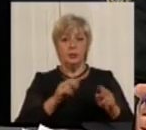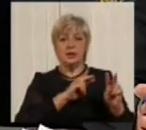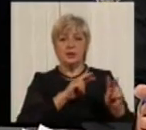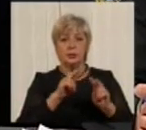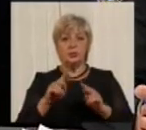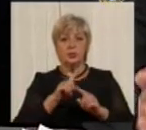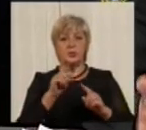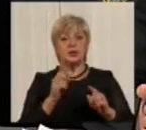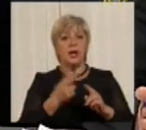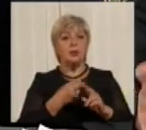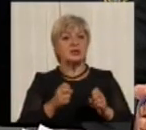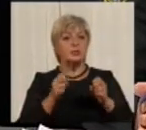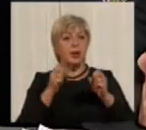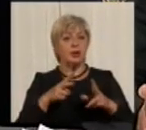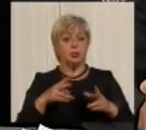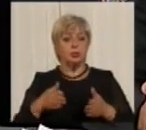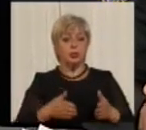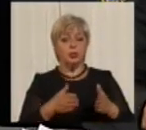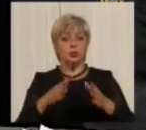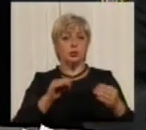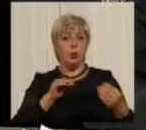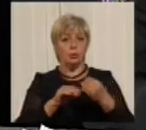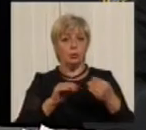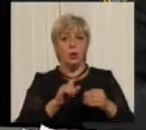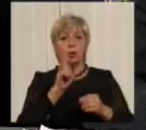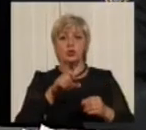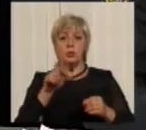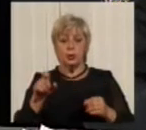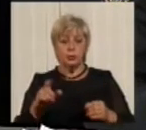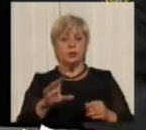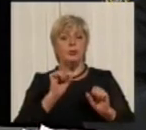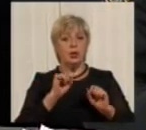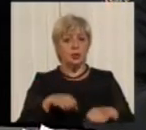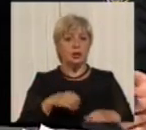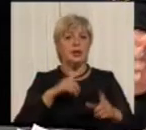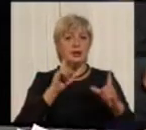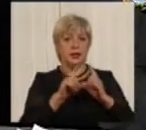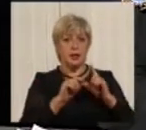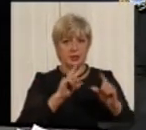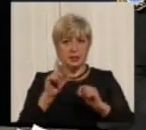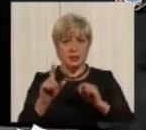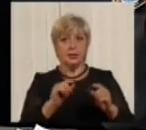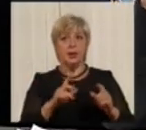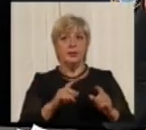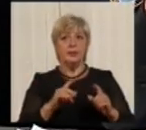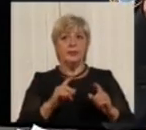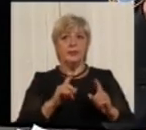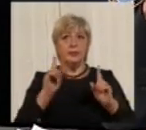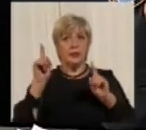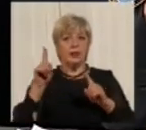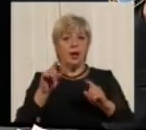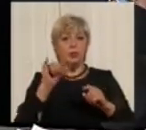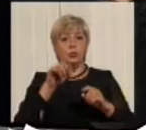дорожнього руху, щоб люди могли їздити, щоб знаки не суперечили один одному, щоб там у людини був знак